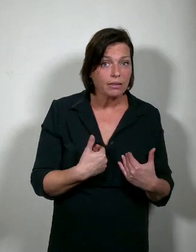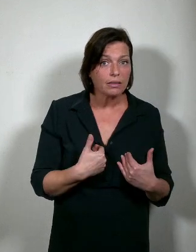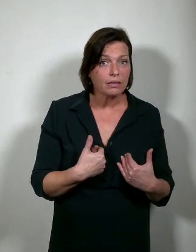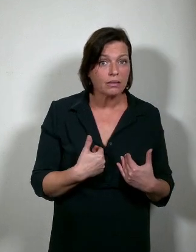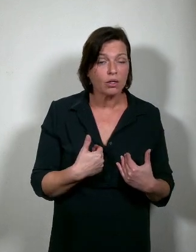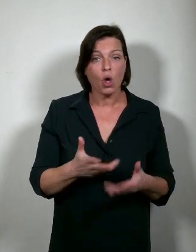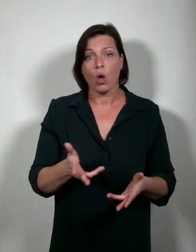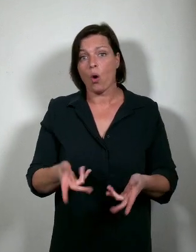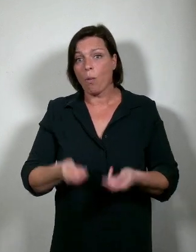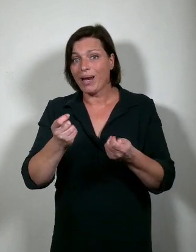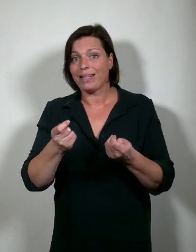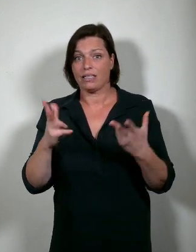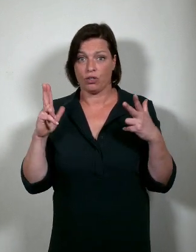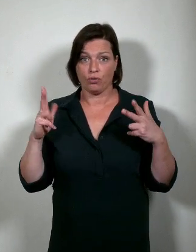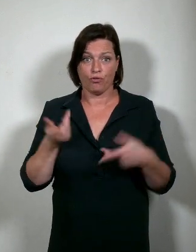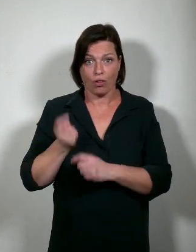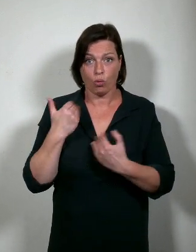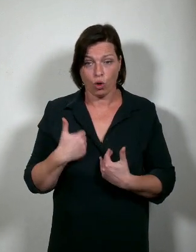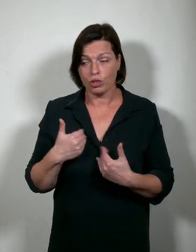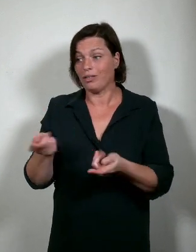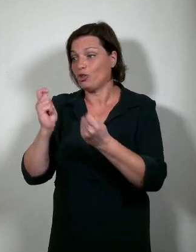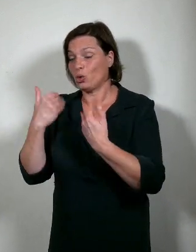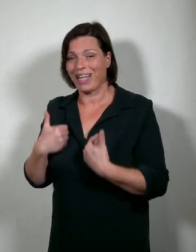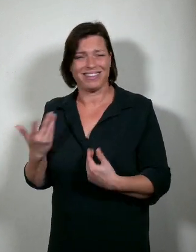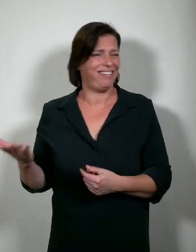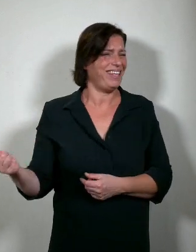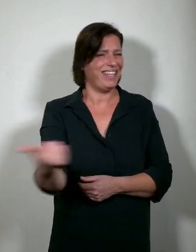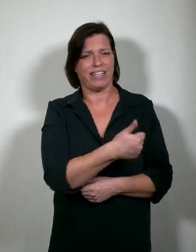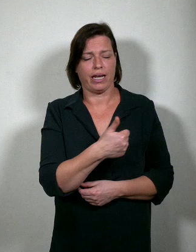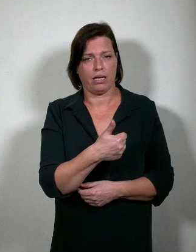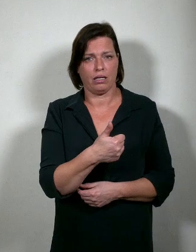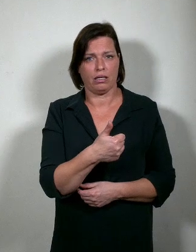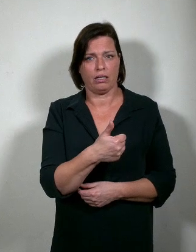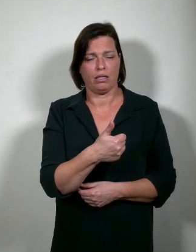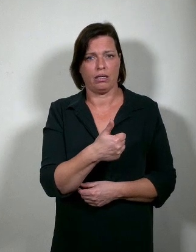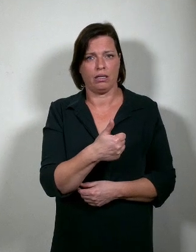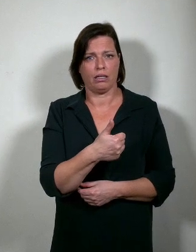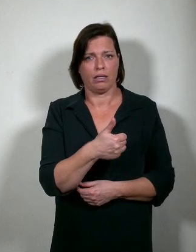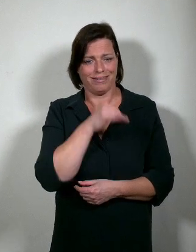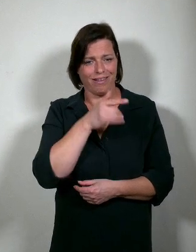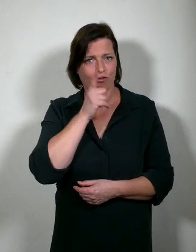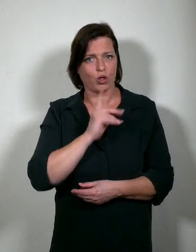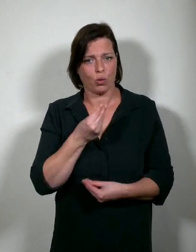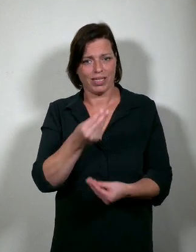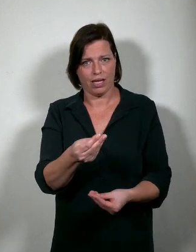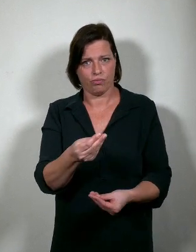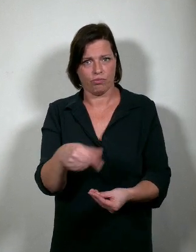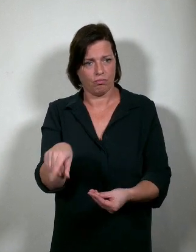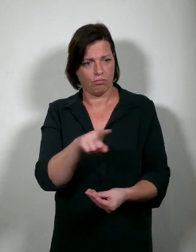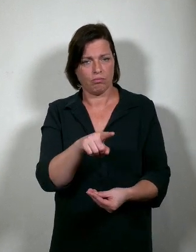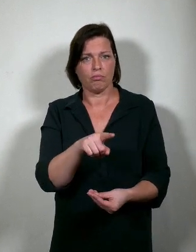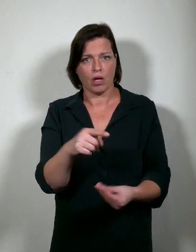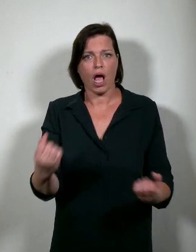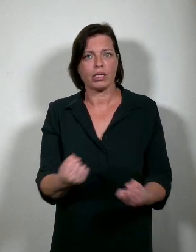Docenten, opleidingsverantwoordelijken en studenten. Het vertrouwen dat wij schenken aan iedereen die actief betrokken is